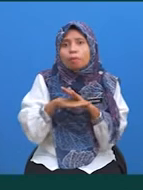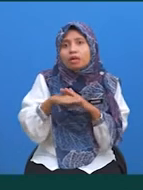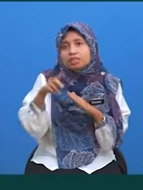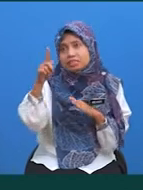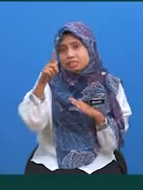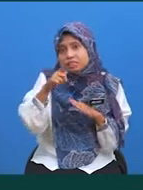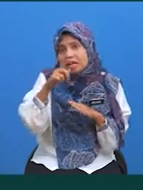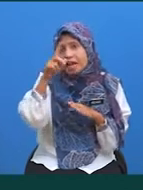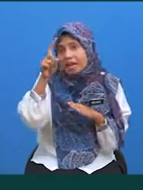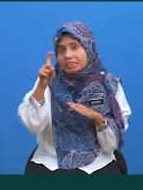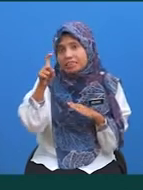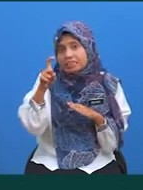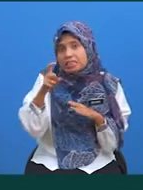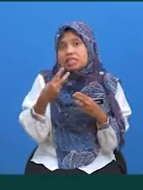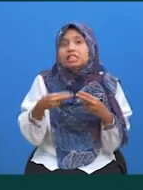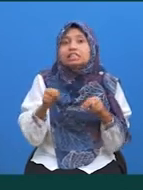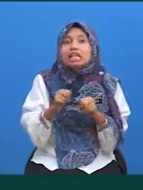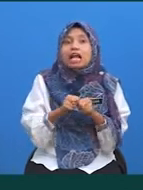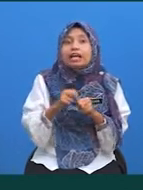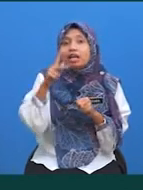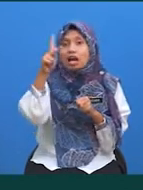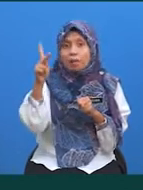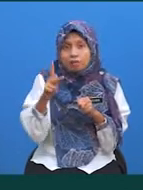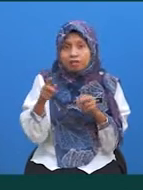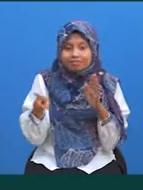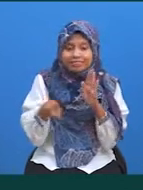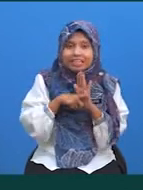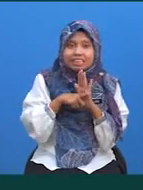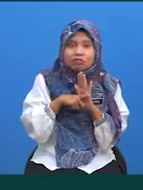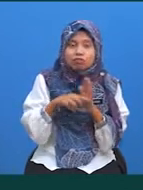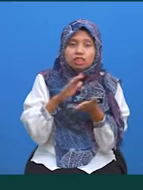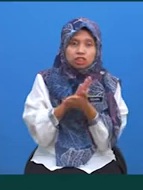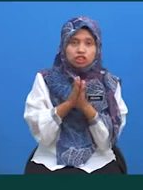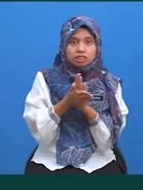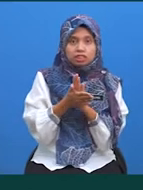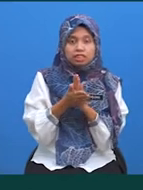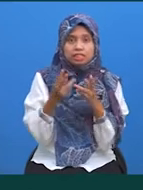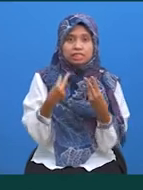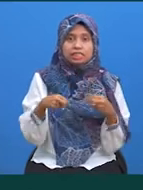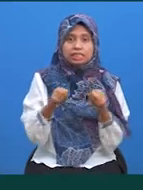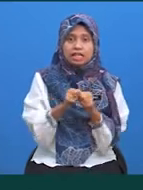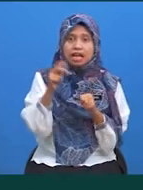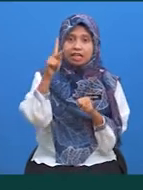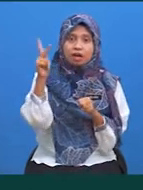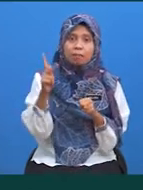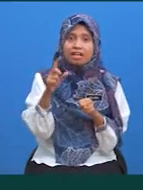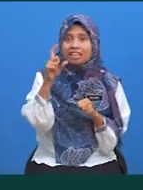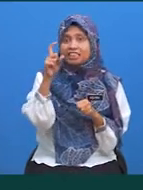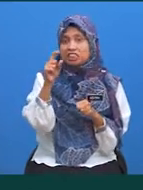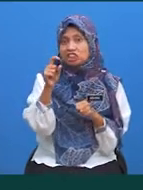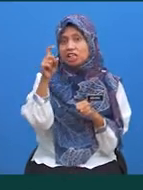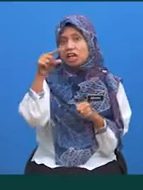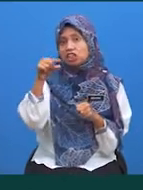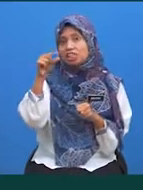Ya, betul! Nilai kamiran adalah negatif Maka, nilai kamiran GX